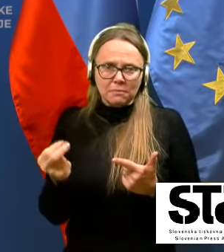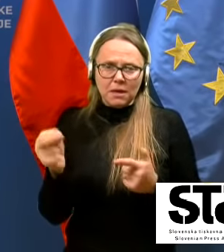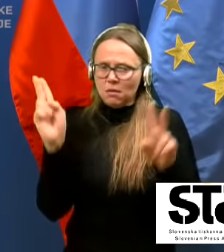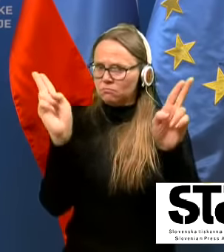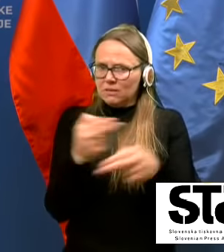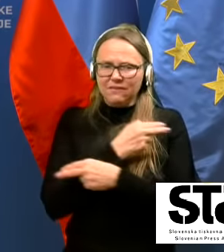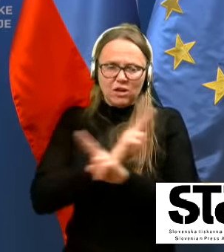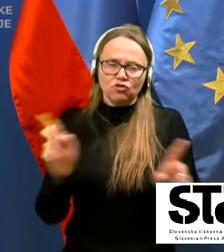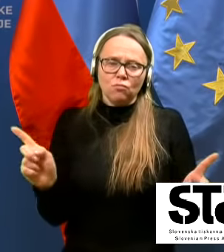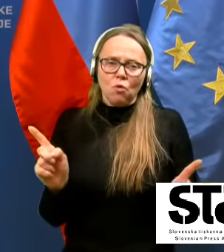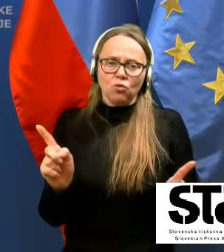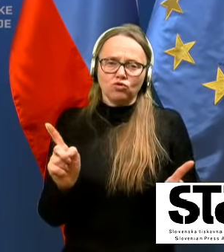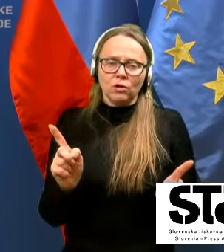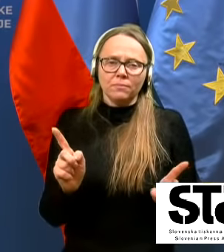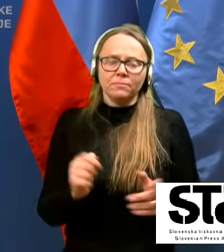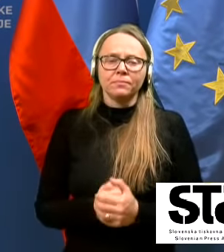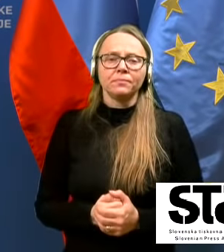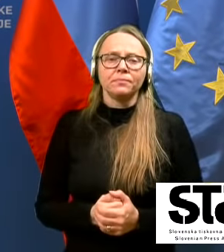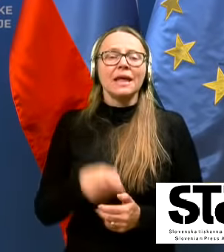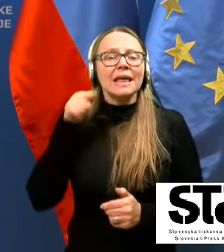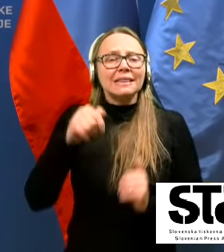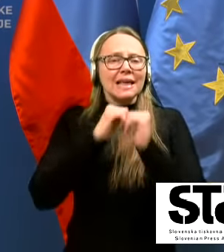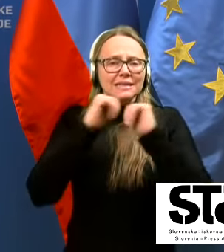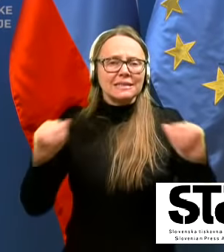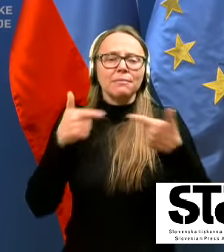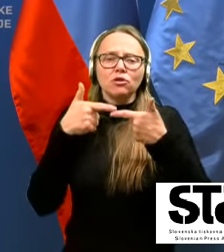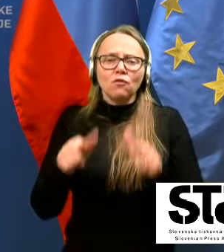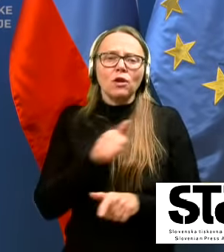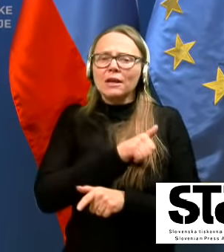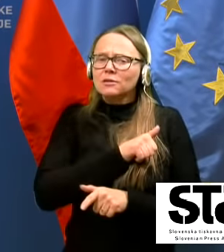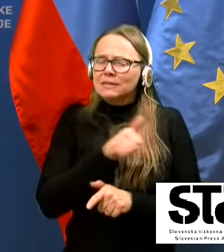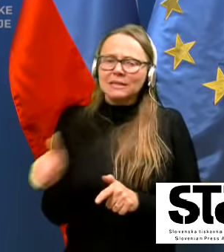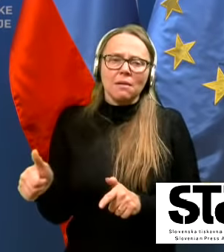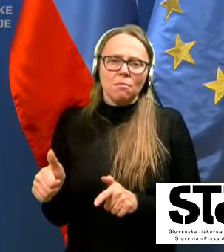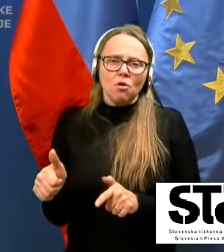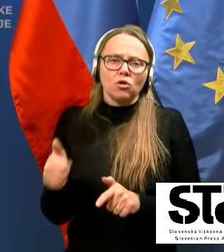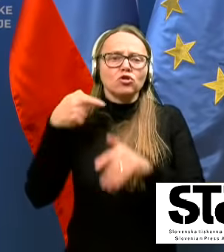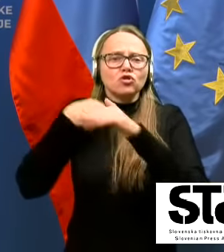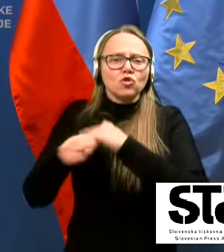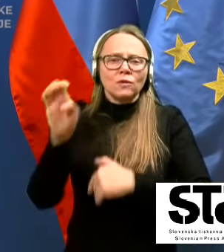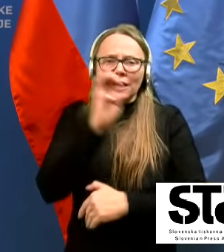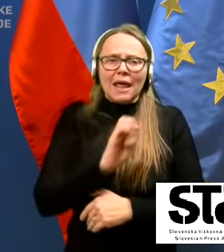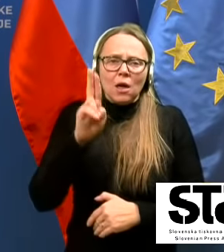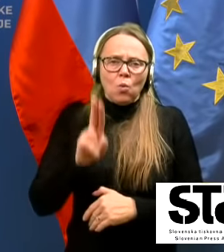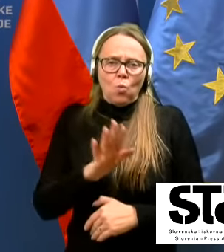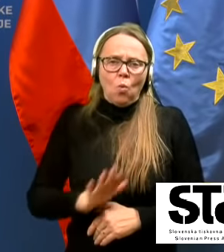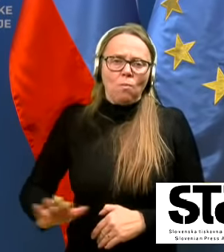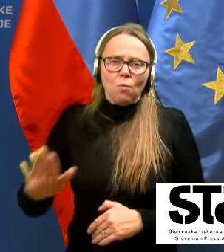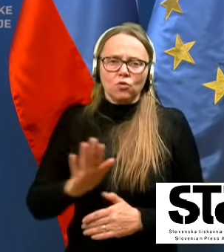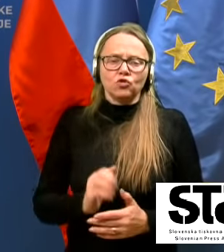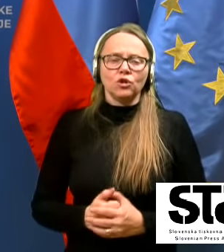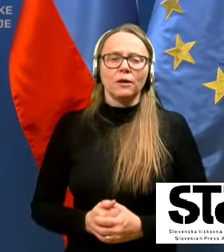Torej, te izjeme so dovoljene zgoljše znotraj EU območja.